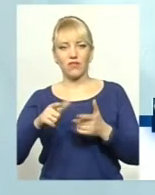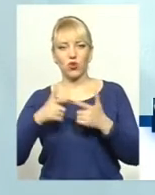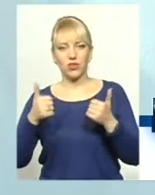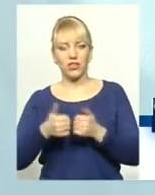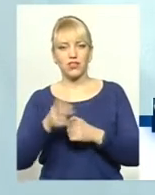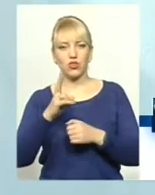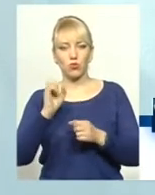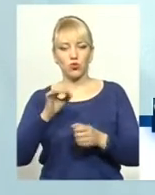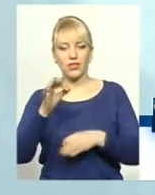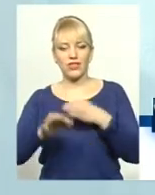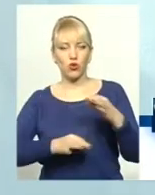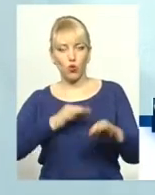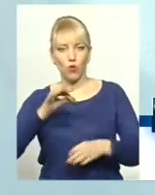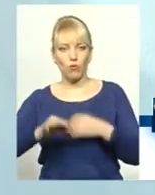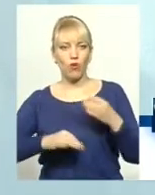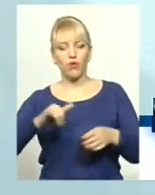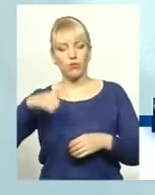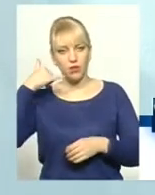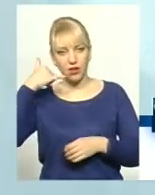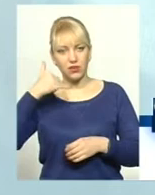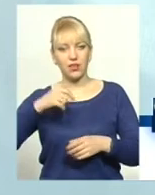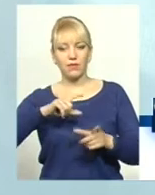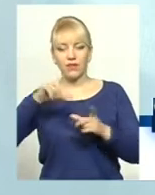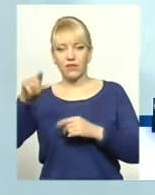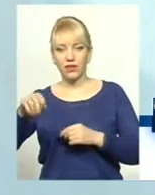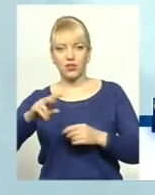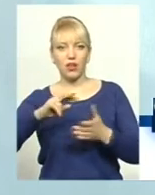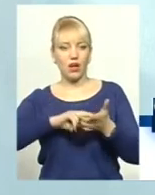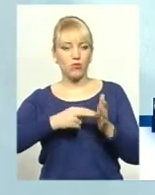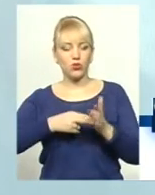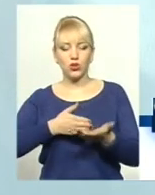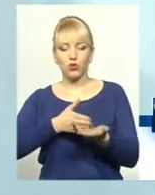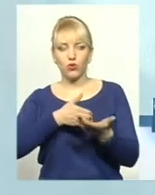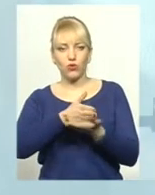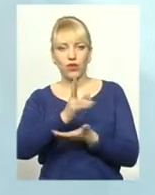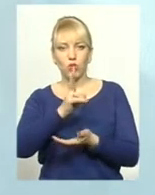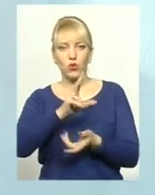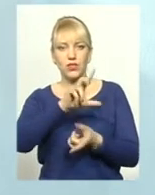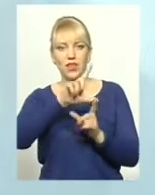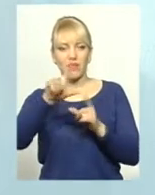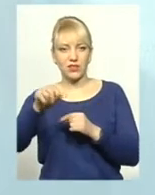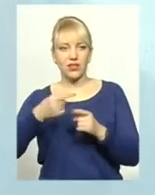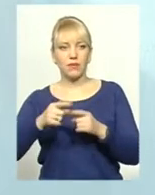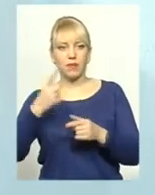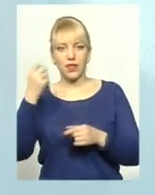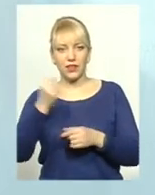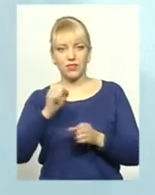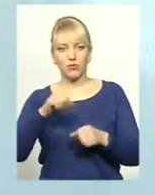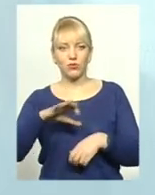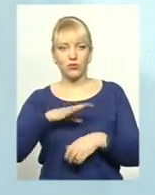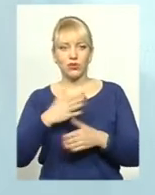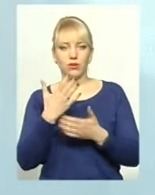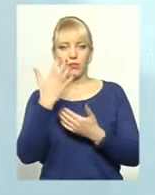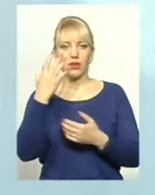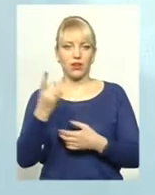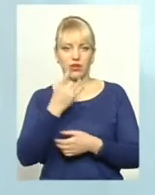які можуть цілодобово підняти слухавку, скажімо, виїхати, або скоординувати когось на цей виклик. Ну, я вам так скажу, за тиждень може бути не менше